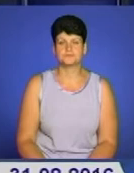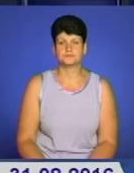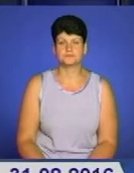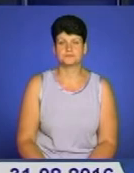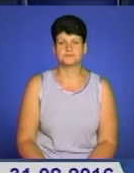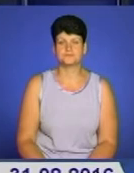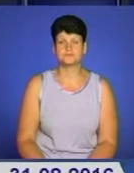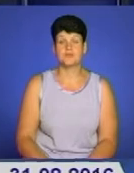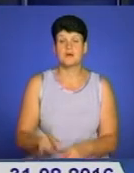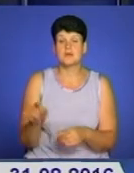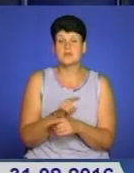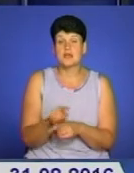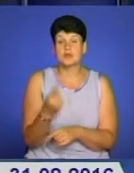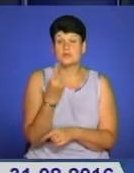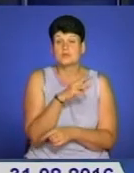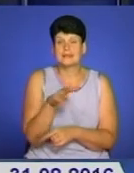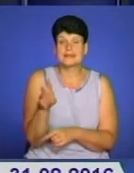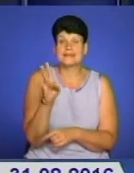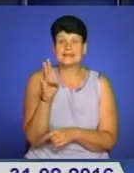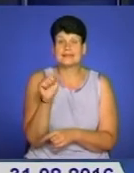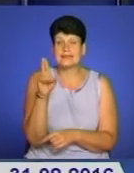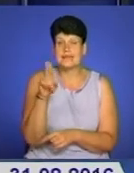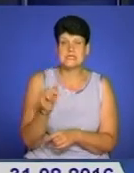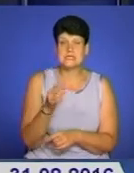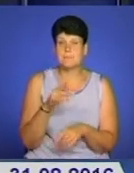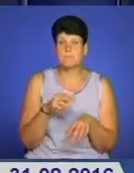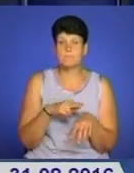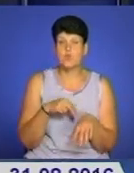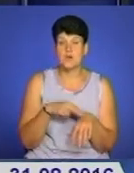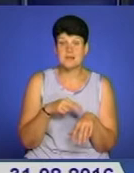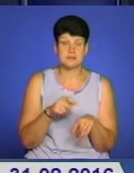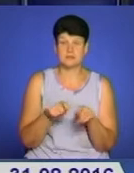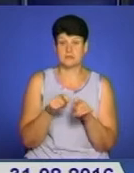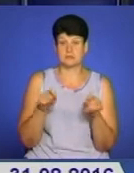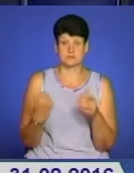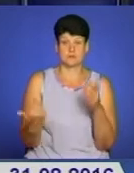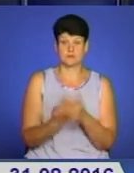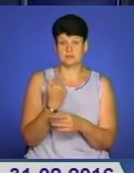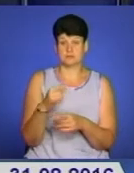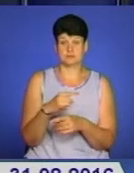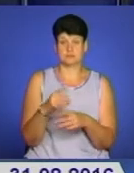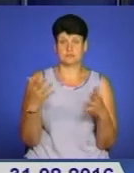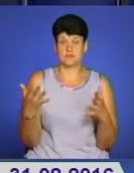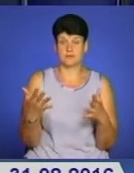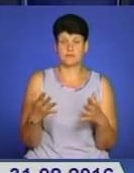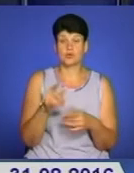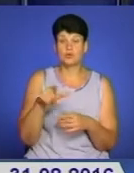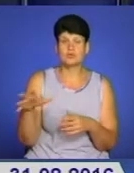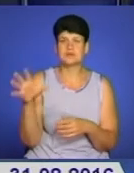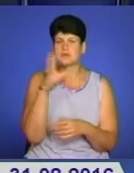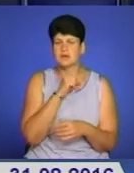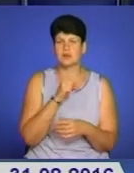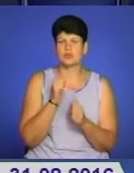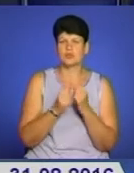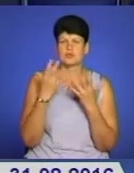Афера на мільйон. Нацполіція викрала абсолютно новий вид шахрайства в Україні. Шахраї щодня крали у людей сотні